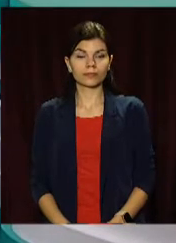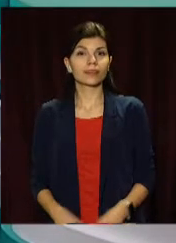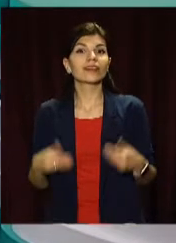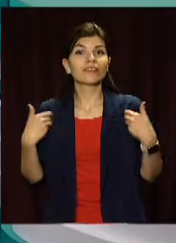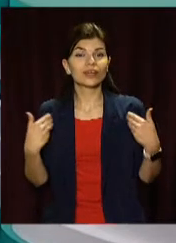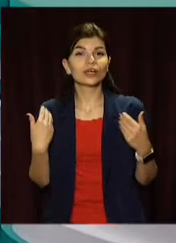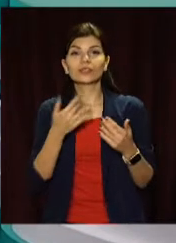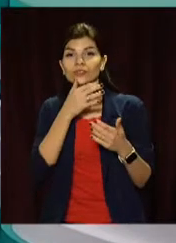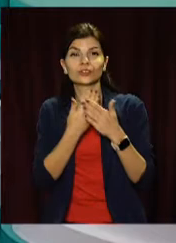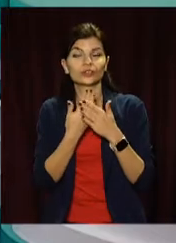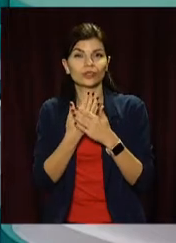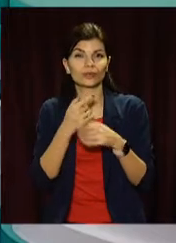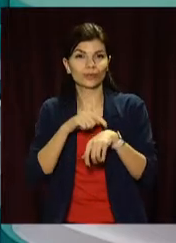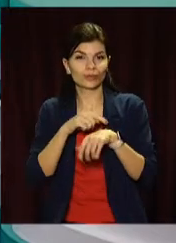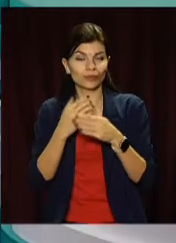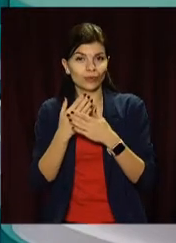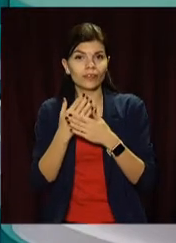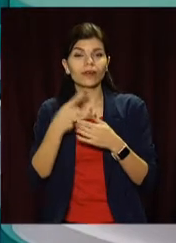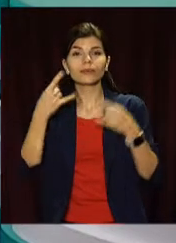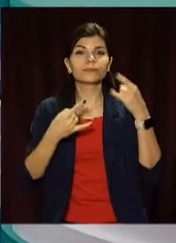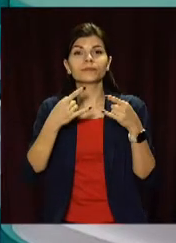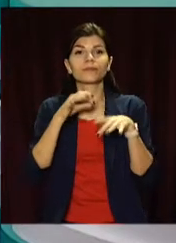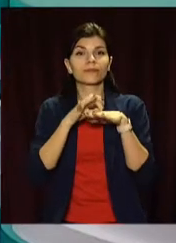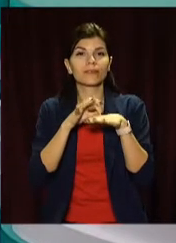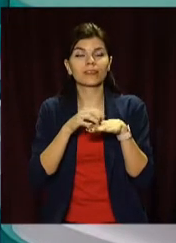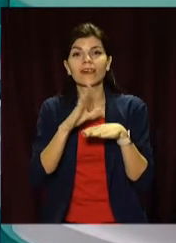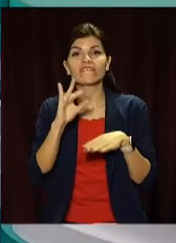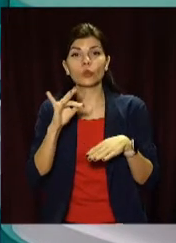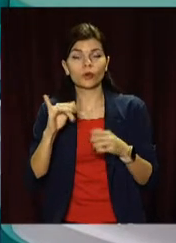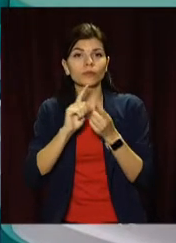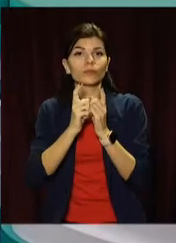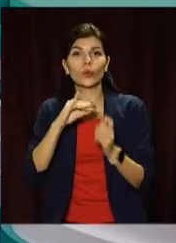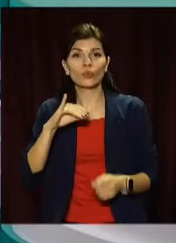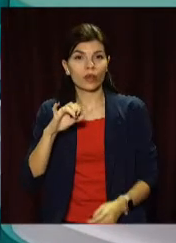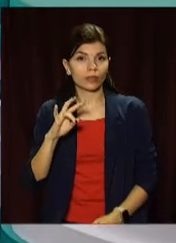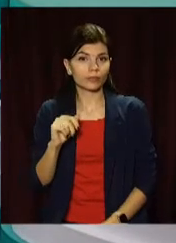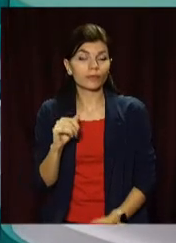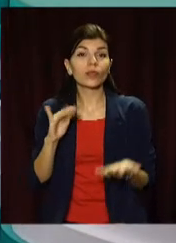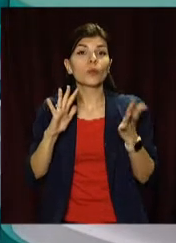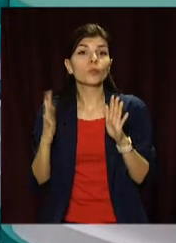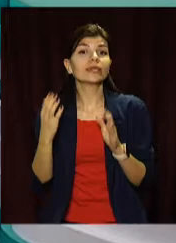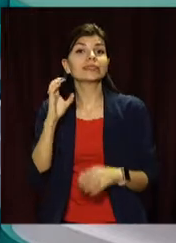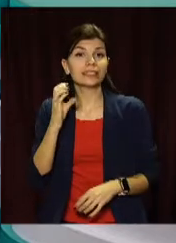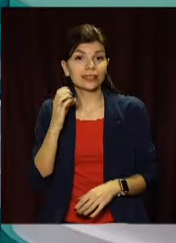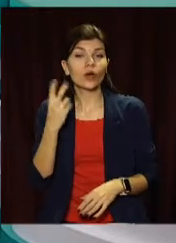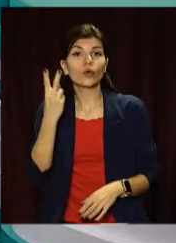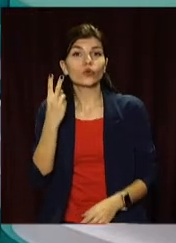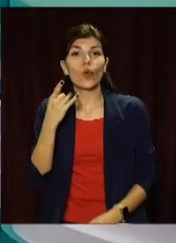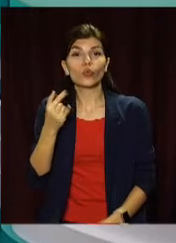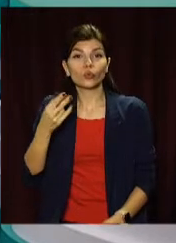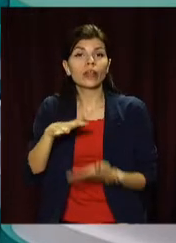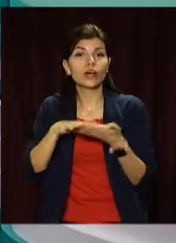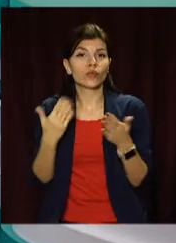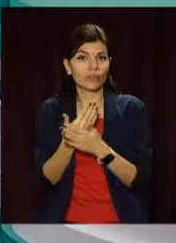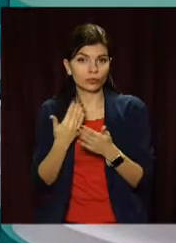Вітаю. Час новин на відкритому. У студії Вікторія Вахрушина та сурдоперекладачка Юліана Пуговкіна. І про події середи 2 грудня –